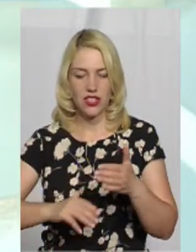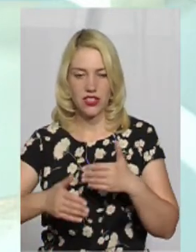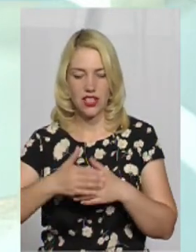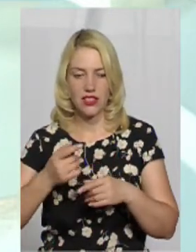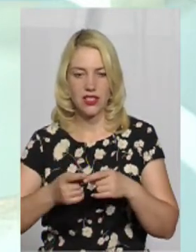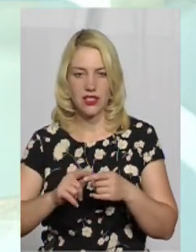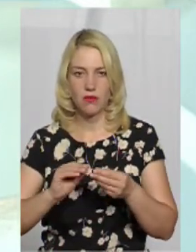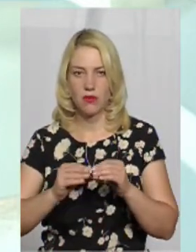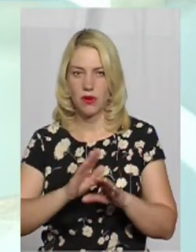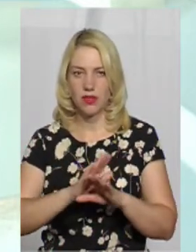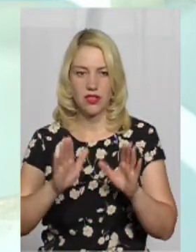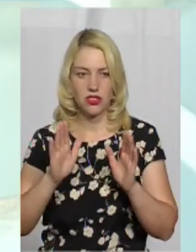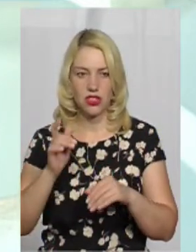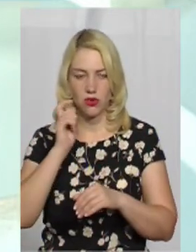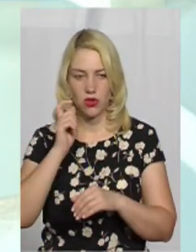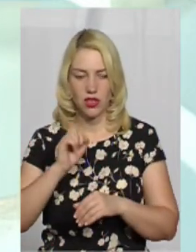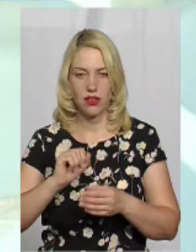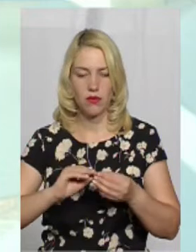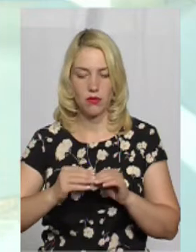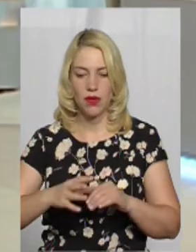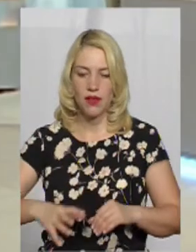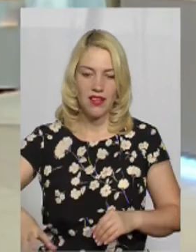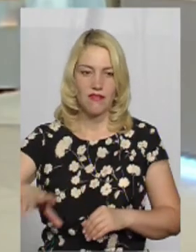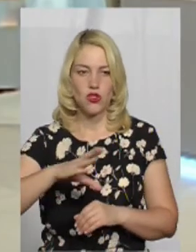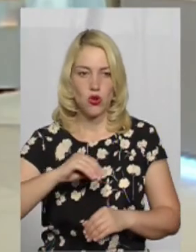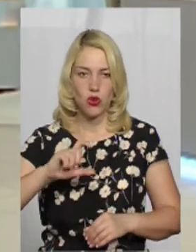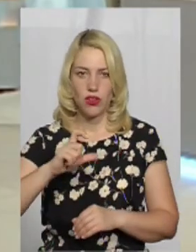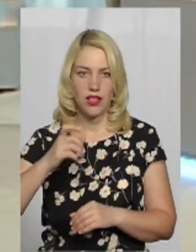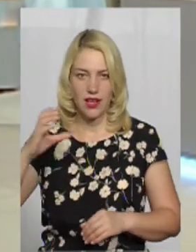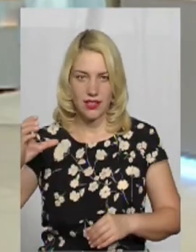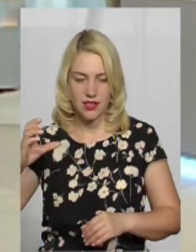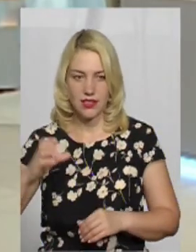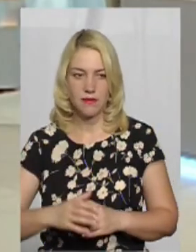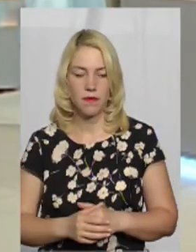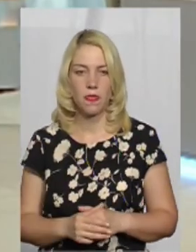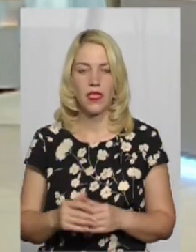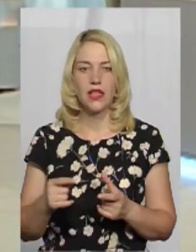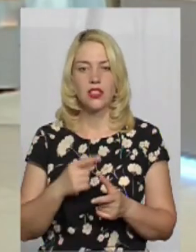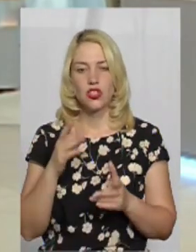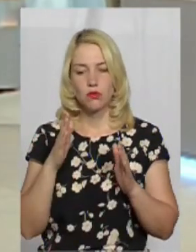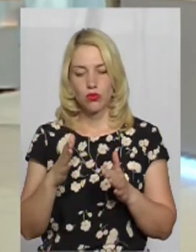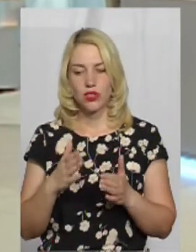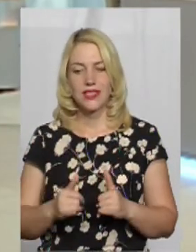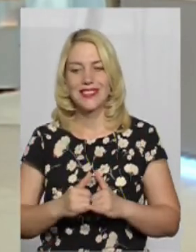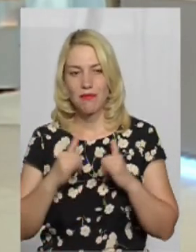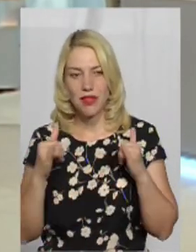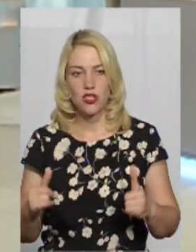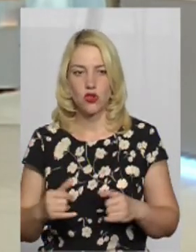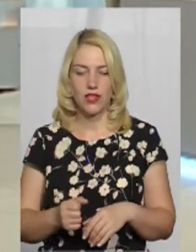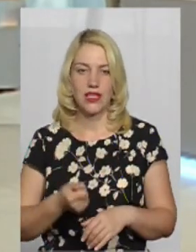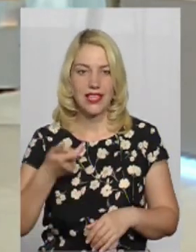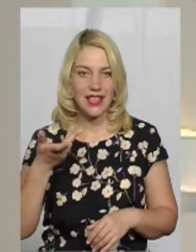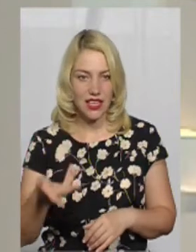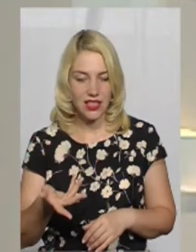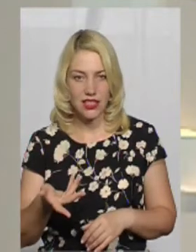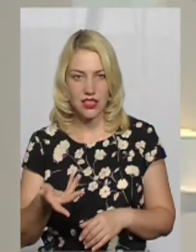проблема не лише України, а проблема, в принципі, всього світу. Чи буде збільшуватися кількість